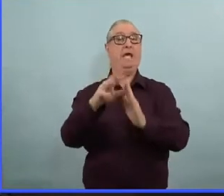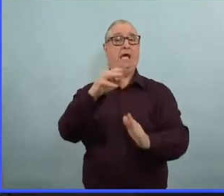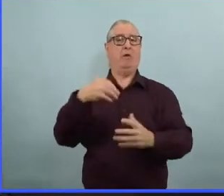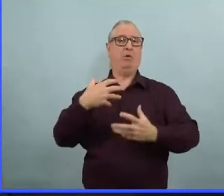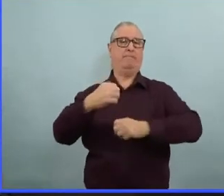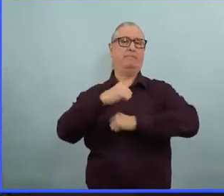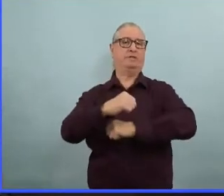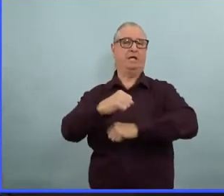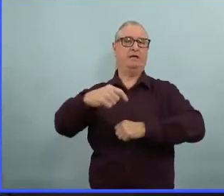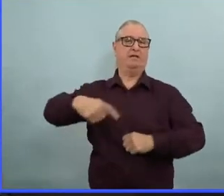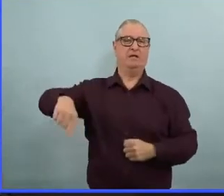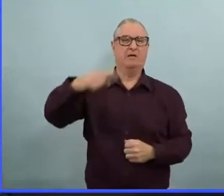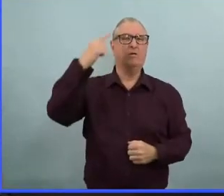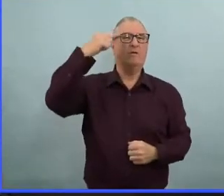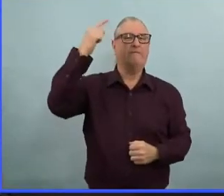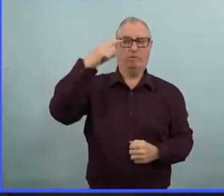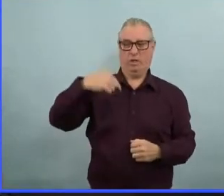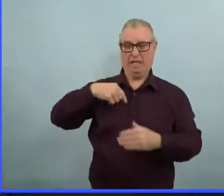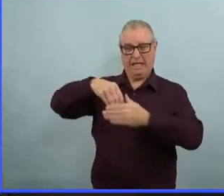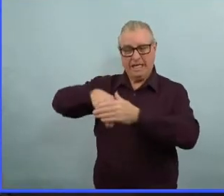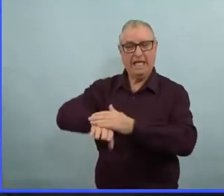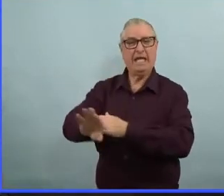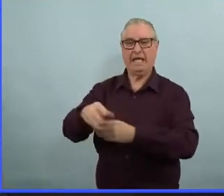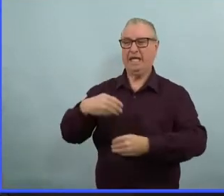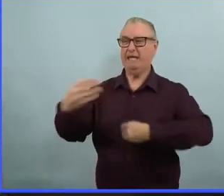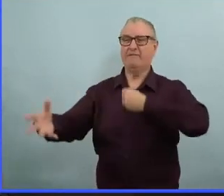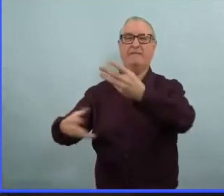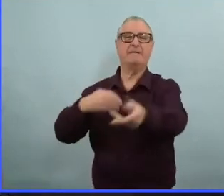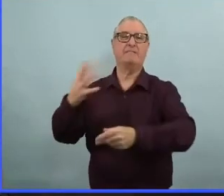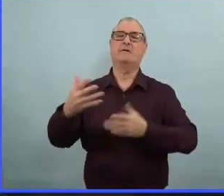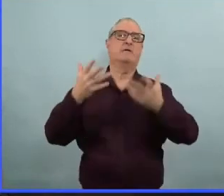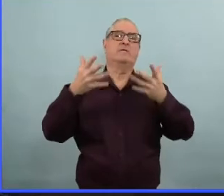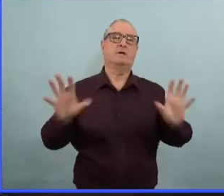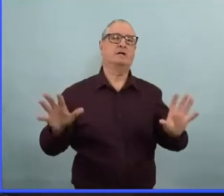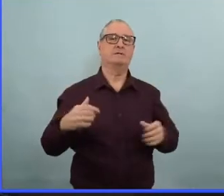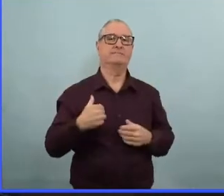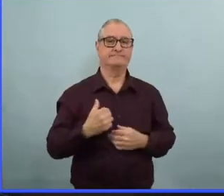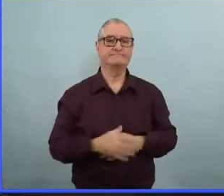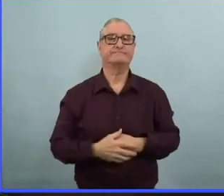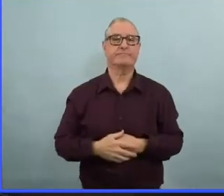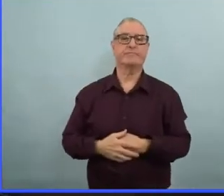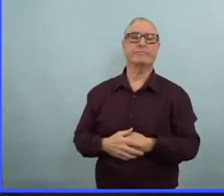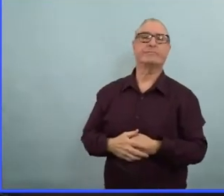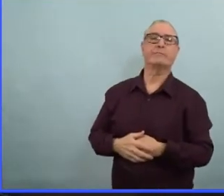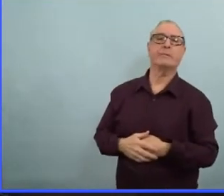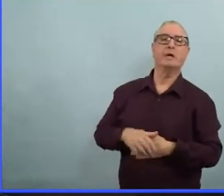Alors, en mi-décembre, vous aviez 380 millions de dollars